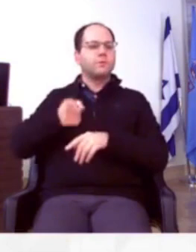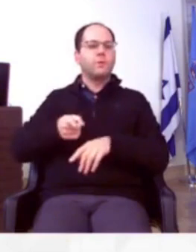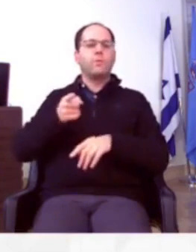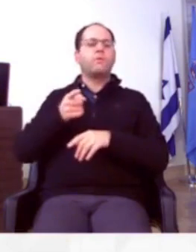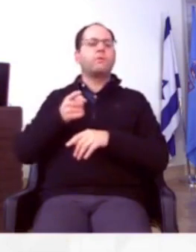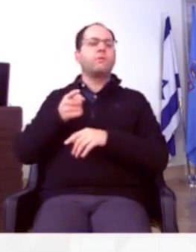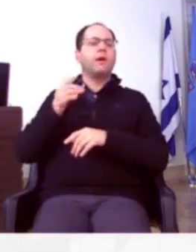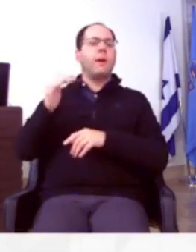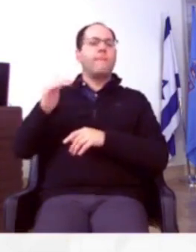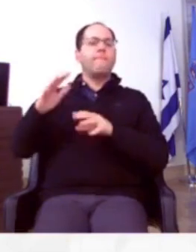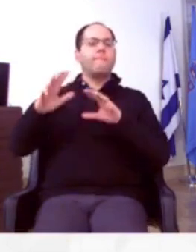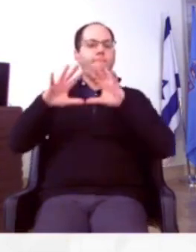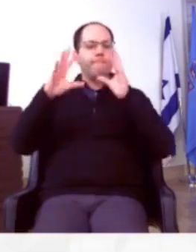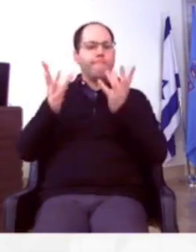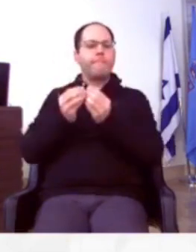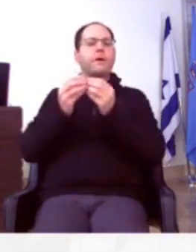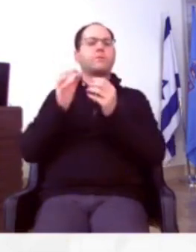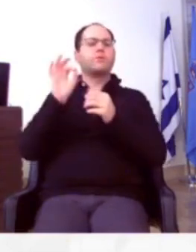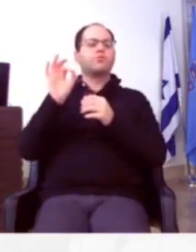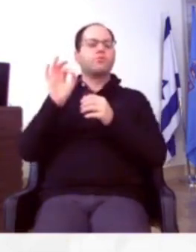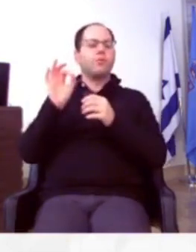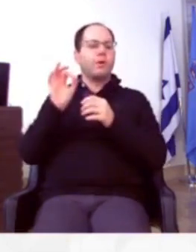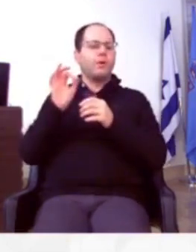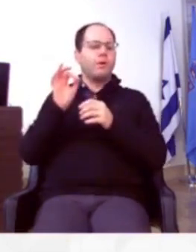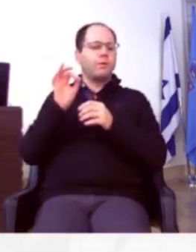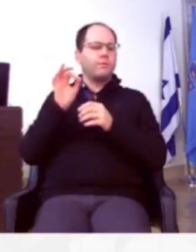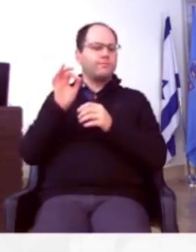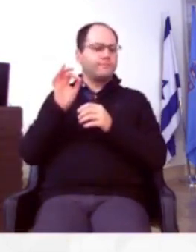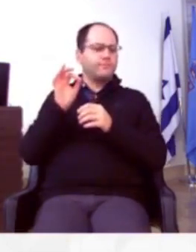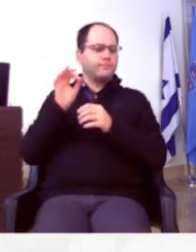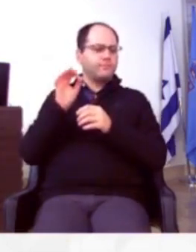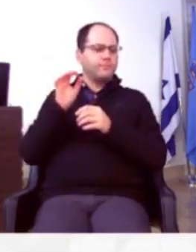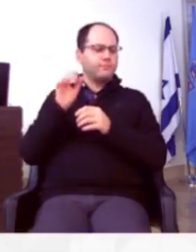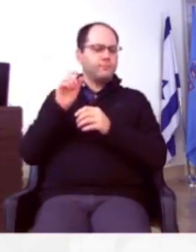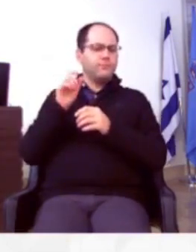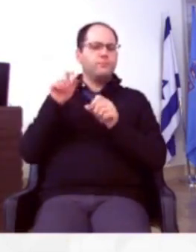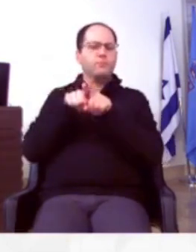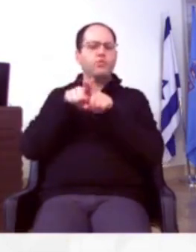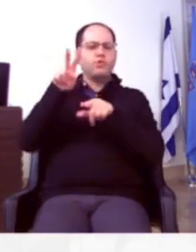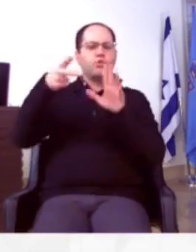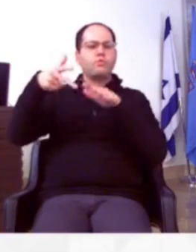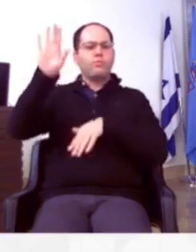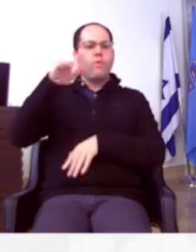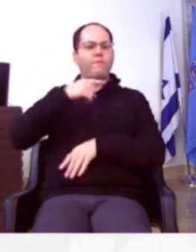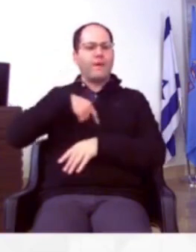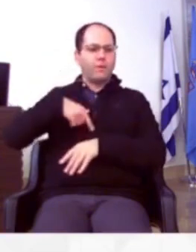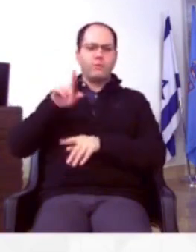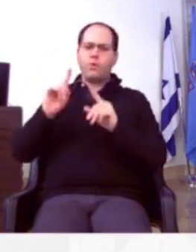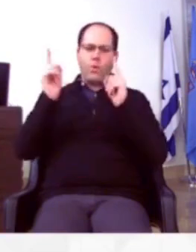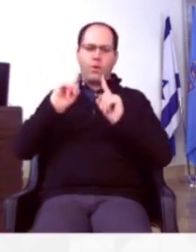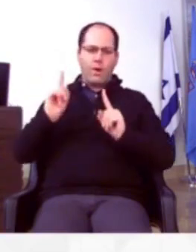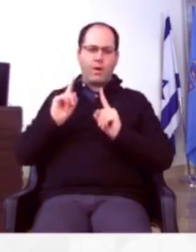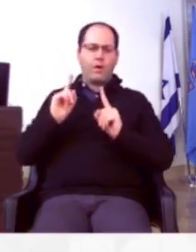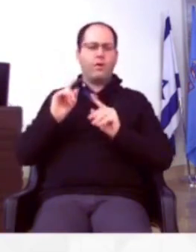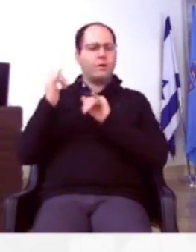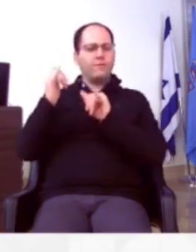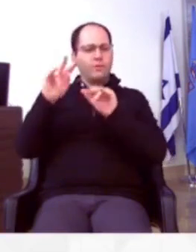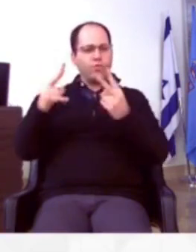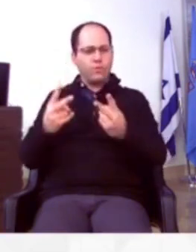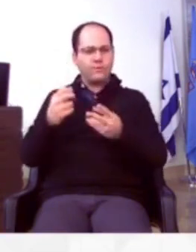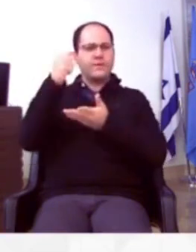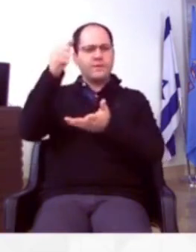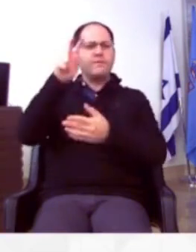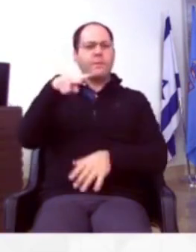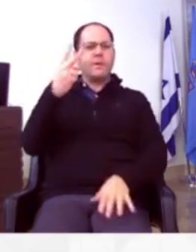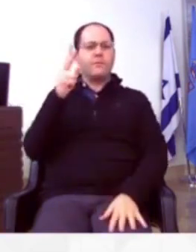אמור להיבצר שם המאמס הקריטי של עובדים ומפקרים, שיצרו יכולות בתוך מנהל הנדסה, כמו שיש ברוב העיריות, וזה לא קרה, אנחנו נביא את זה